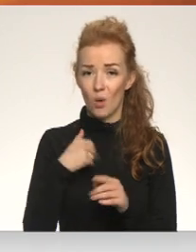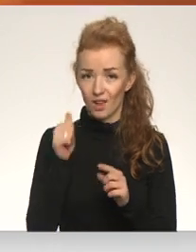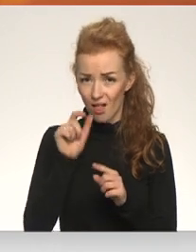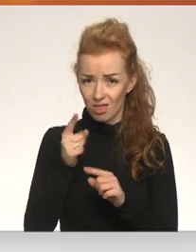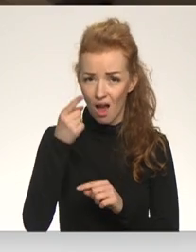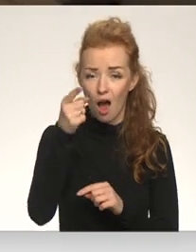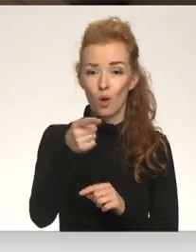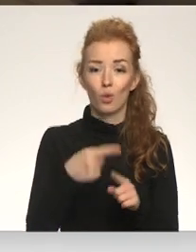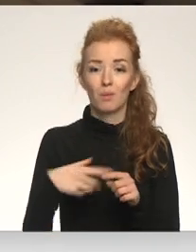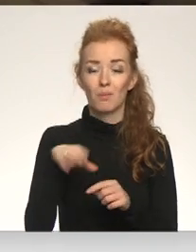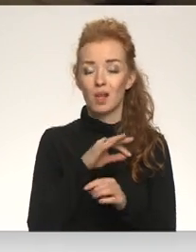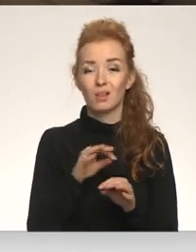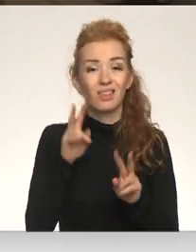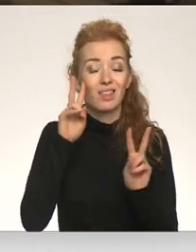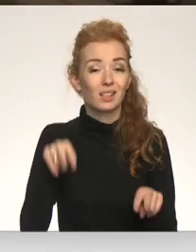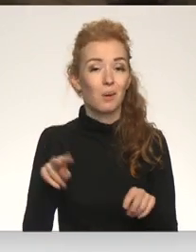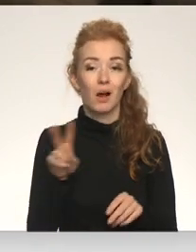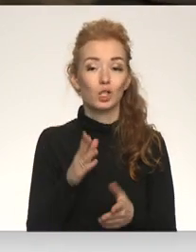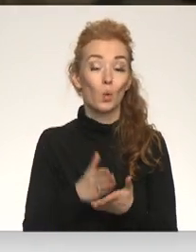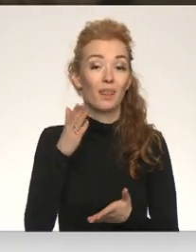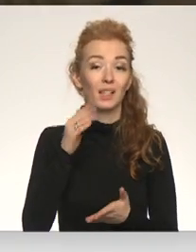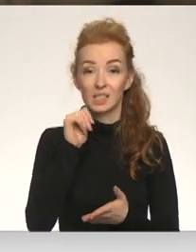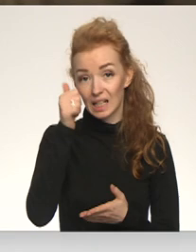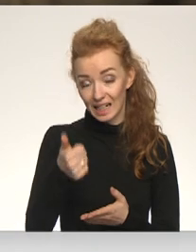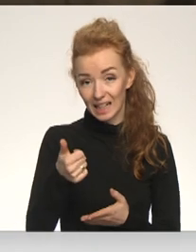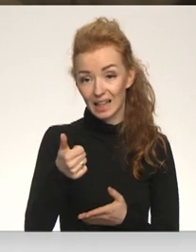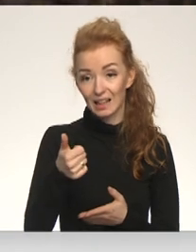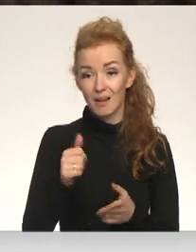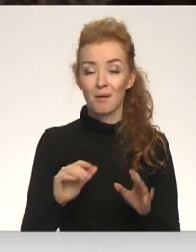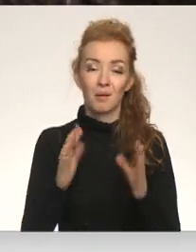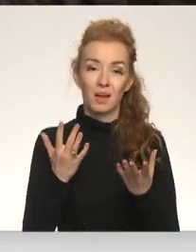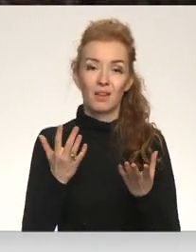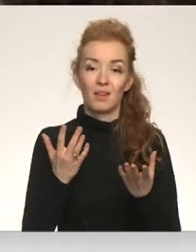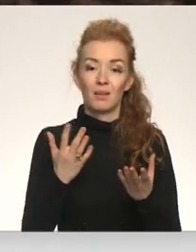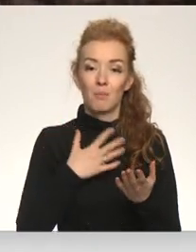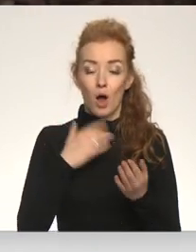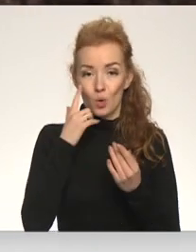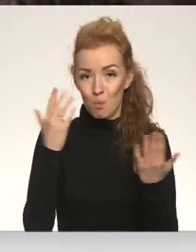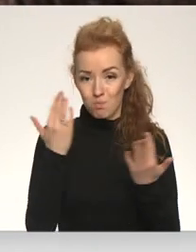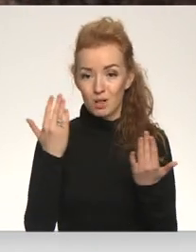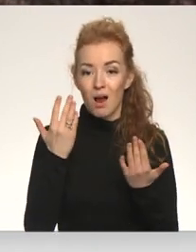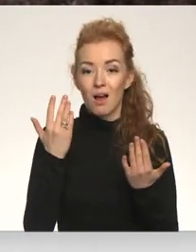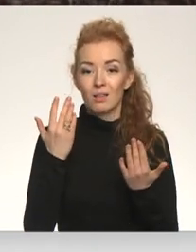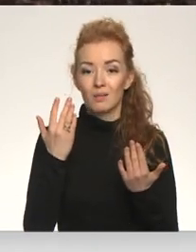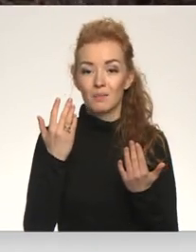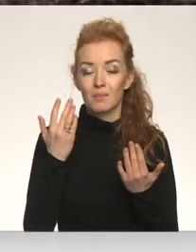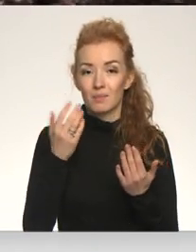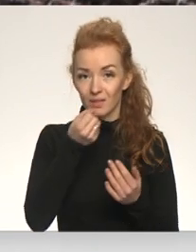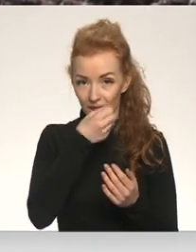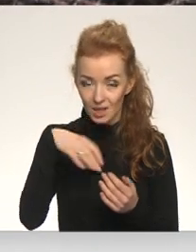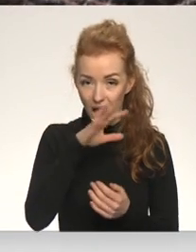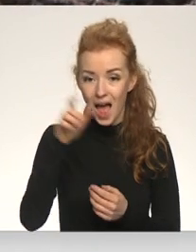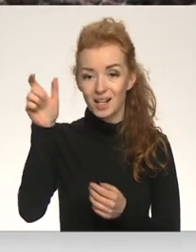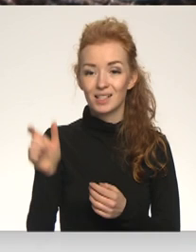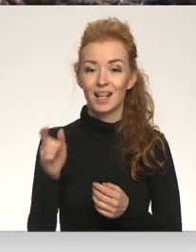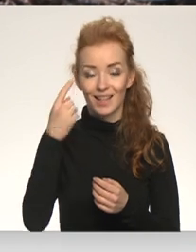un mēs nekad nevaram zināt, kas notiks rīdien. Bet, manuprāt, tas, ka dārznieki